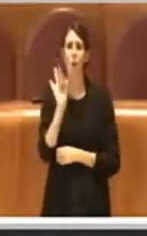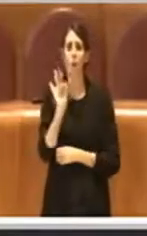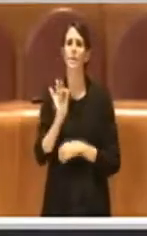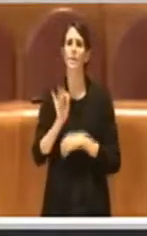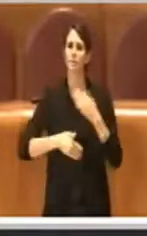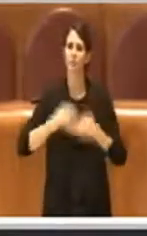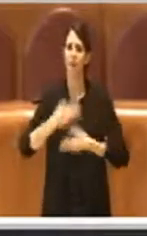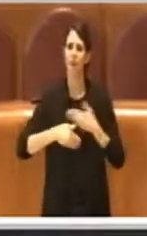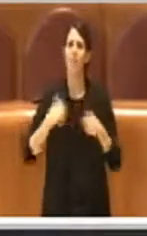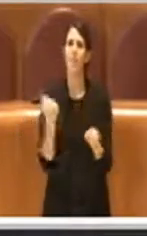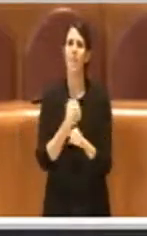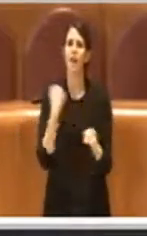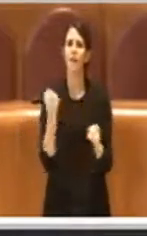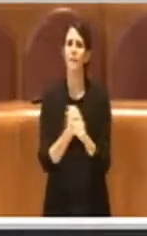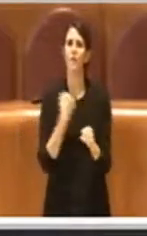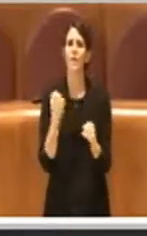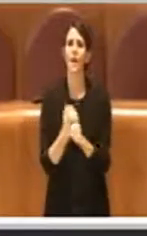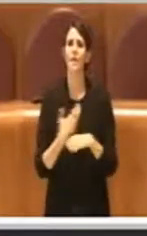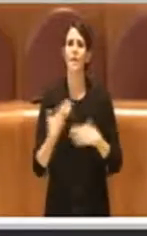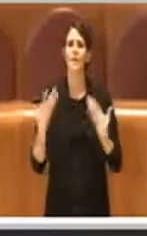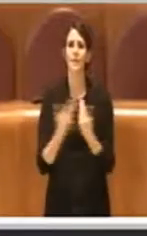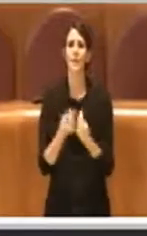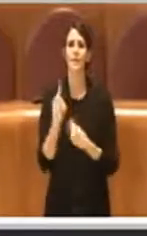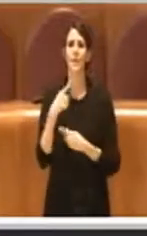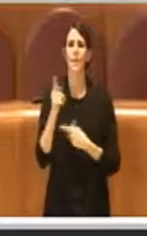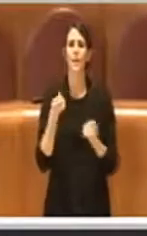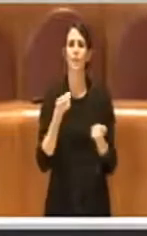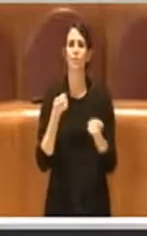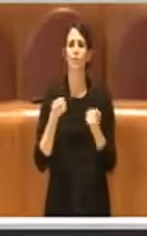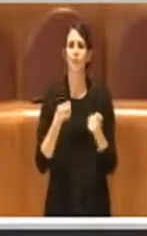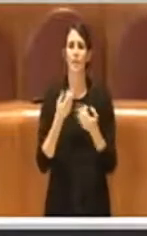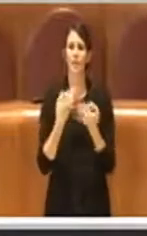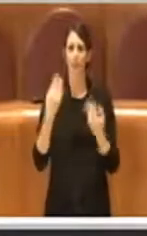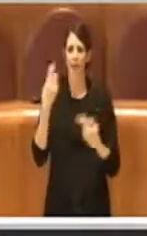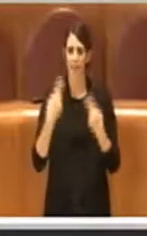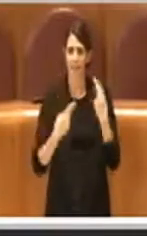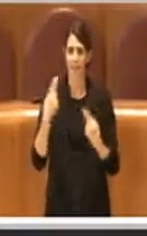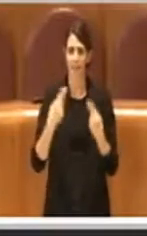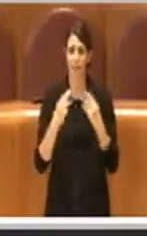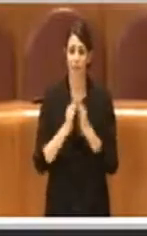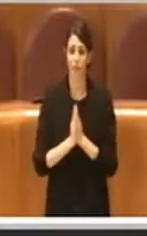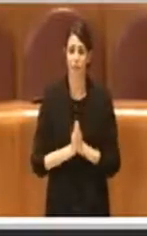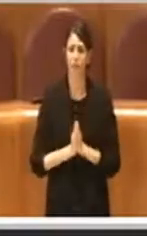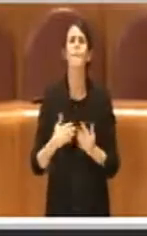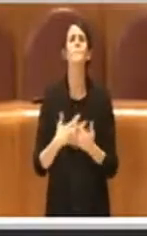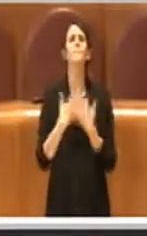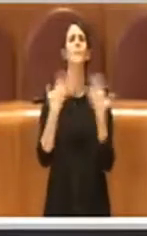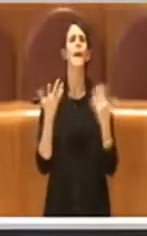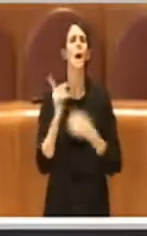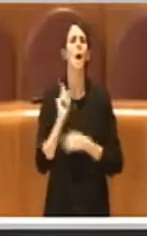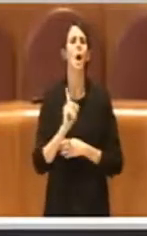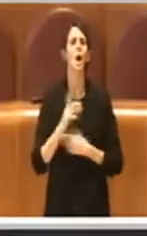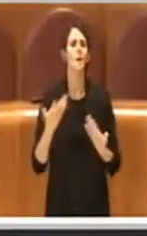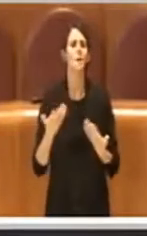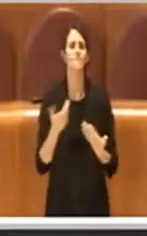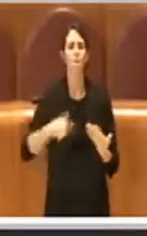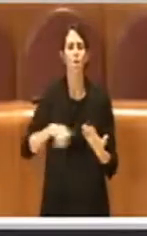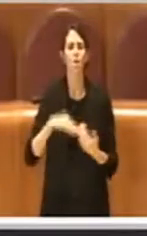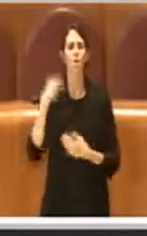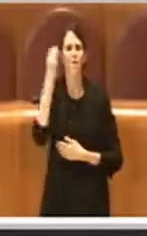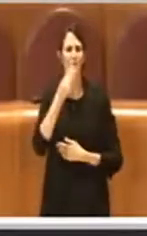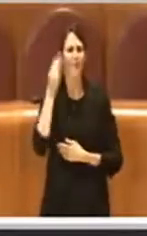consono e utile la gestione dell'amministrazione. Certo è che troviamo questo